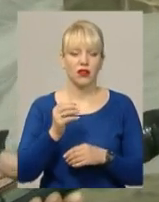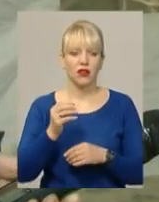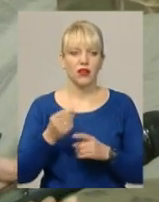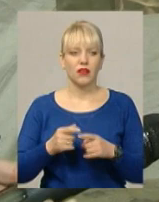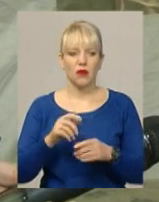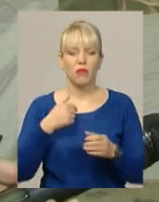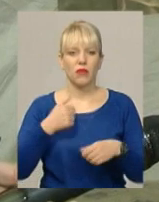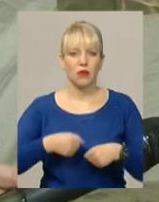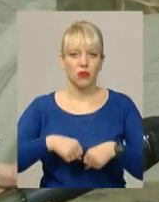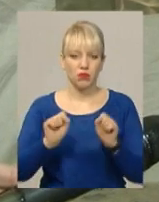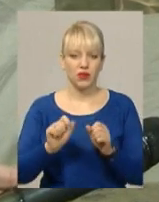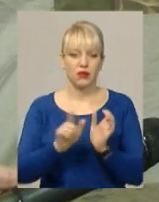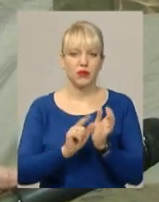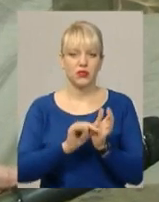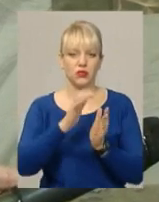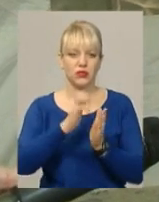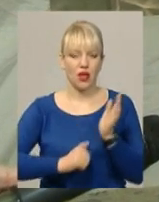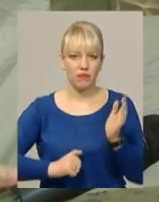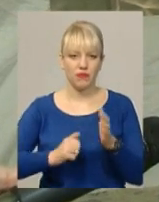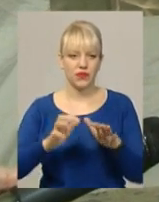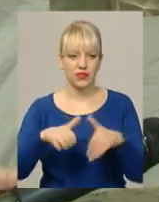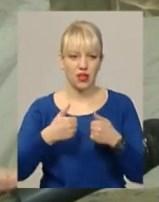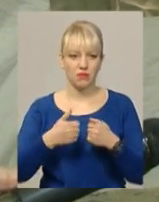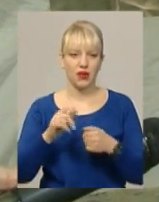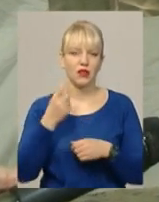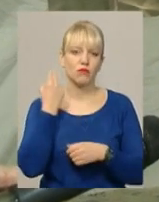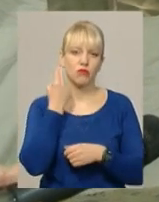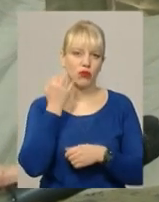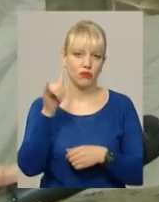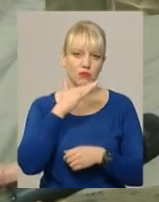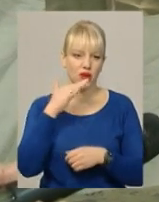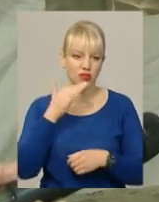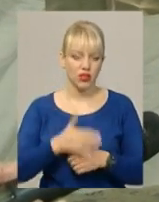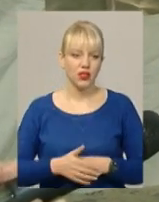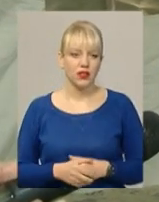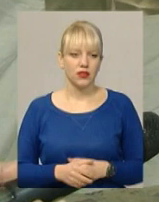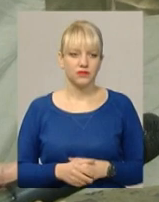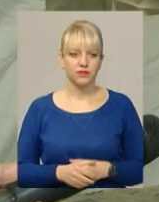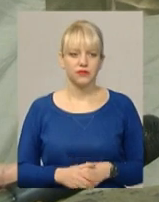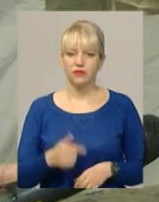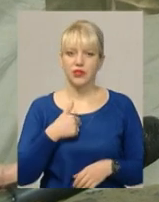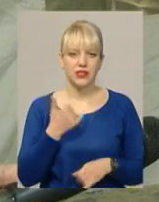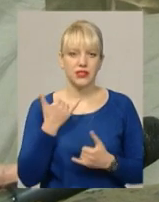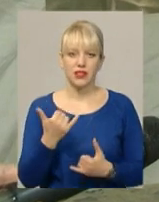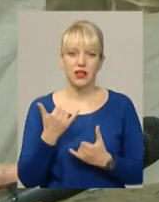пенсію забрали, бо боргів не робили. Ні, зараз,